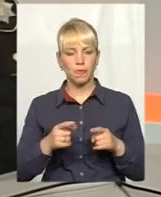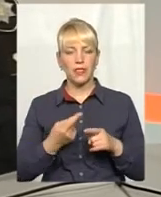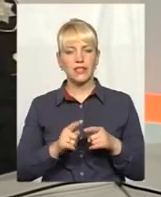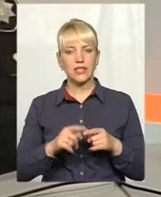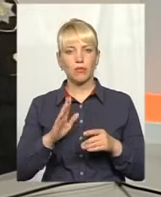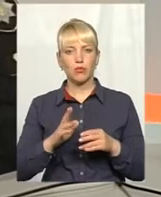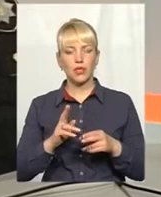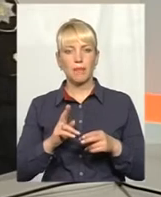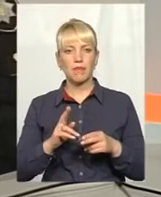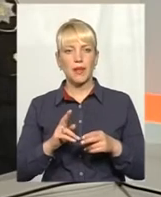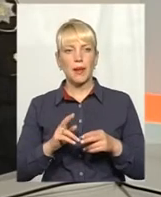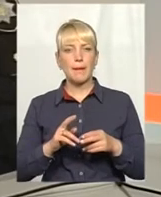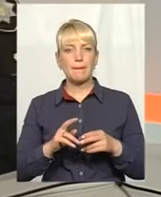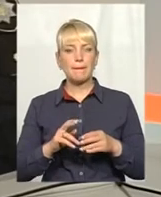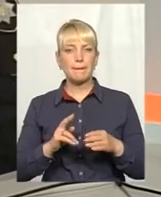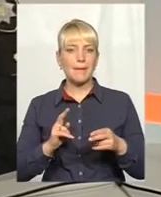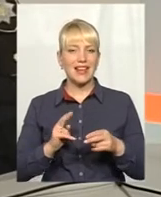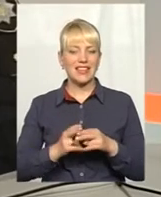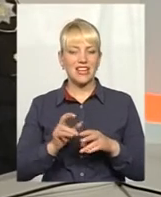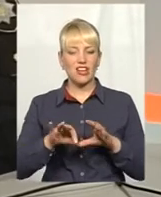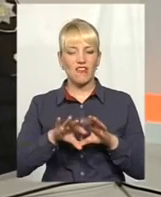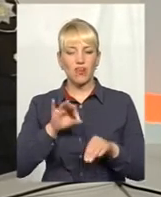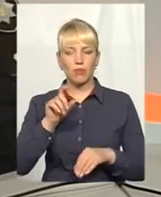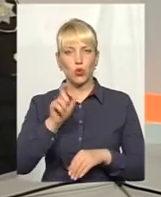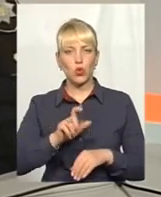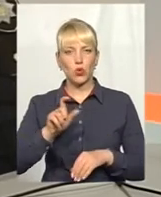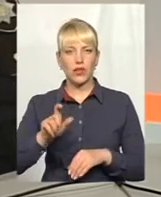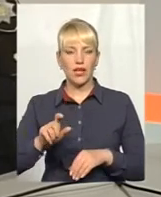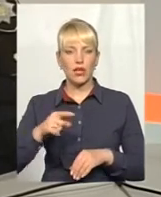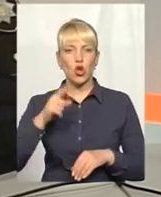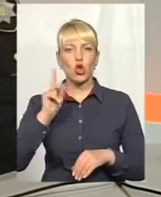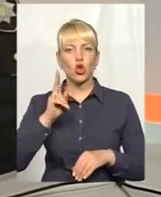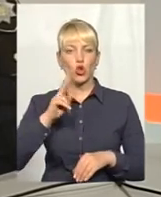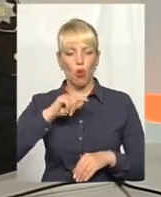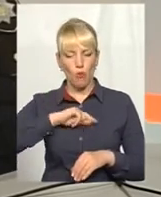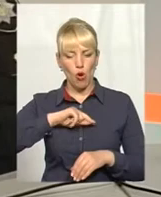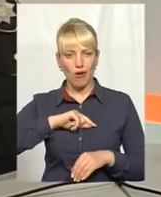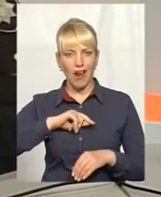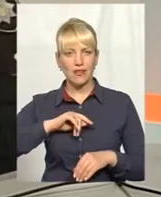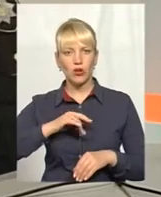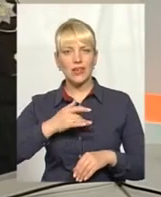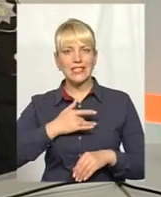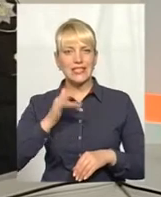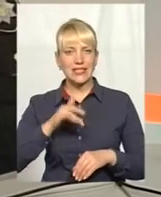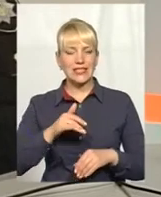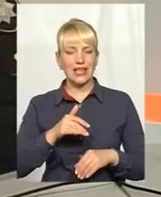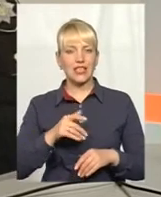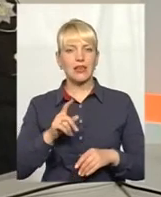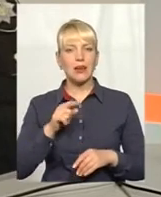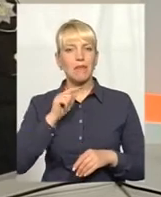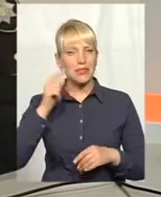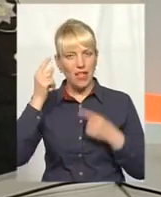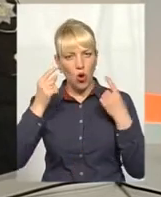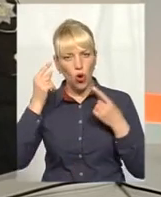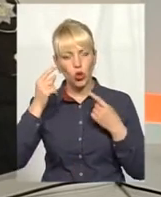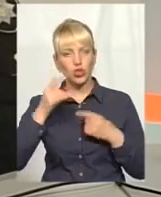бар'єр і вибір людей дійсно морально стійких і психологічно стійких до роботи в